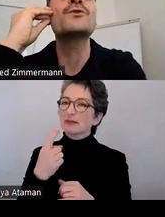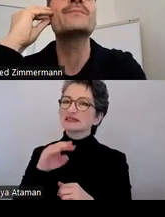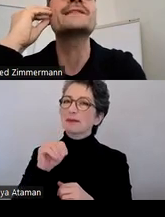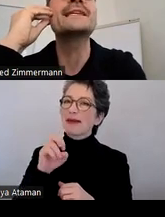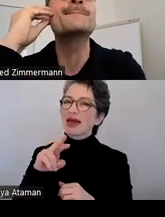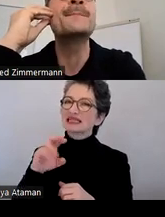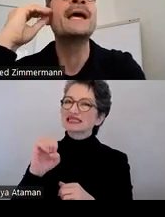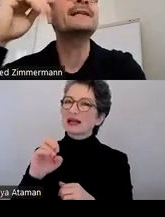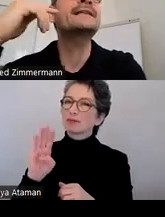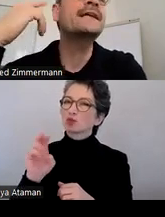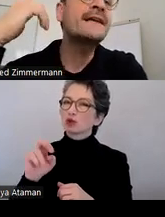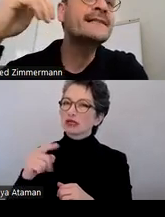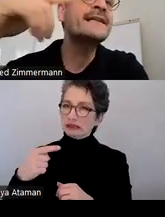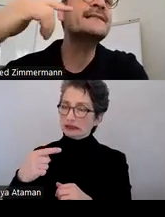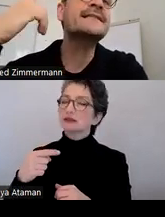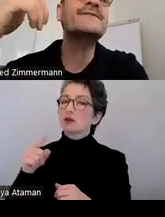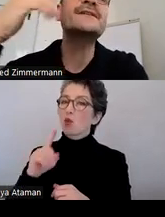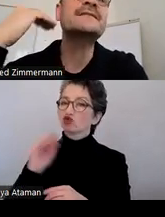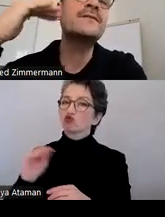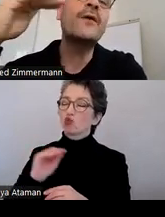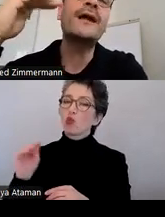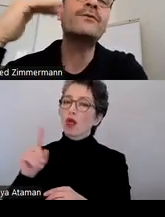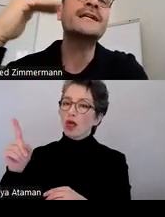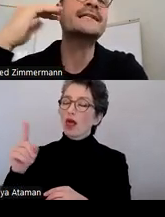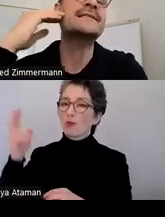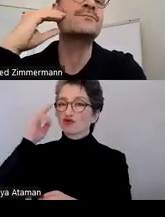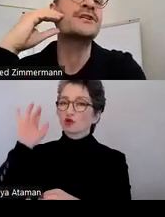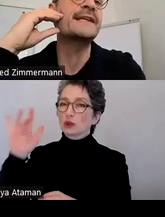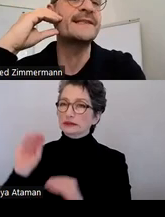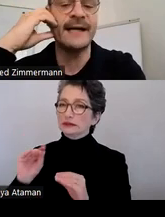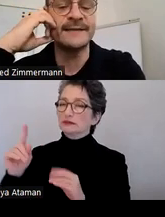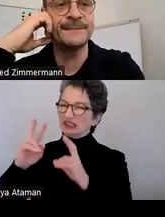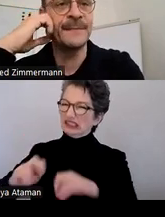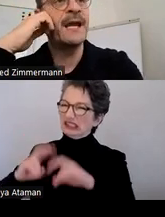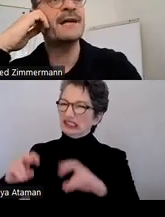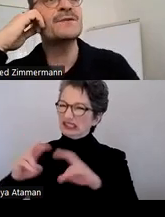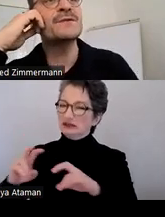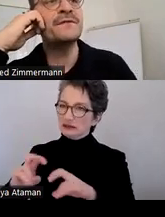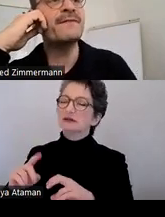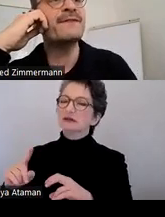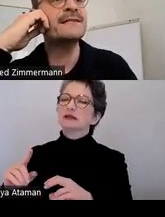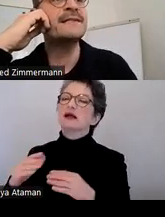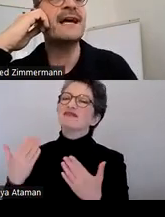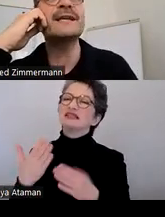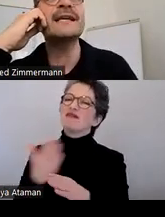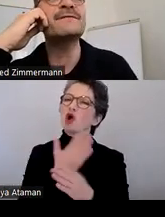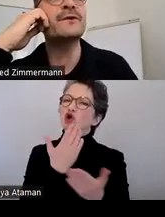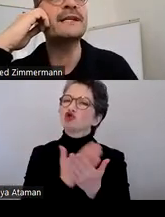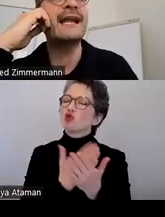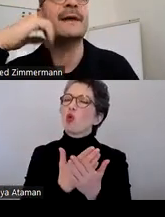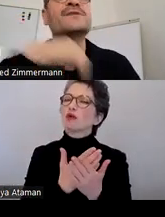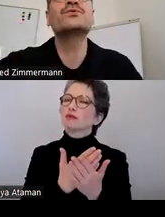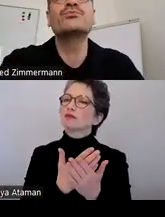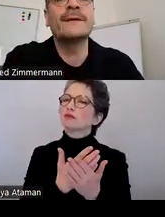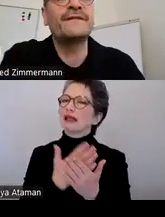Forschung betrieben, die tatsächlich das Wissen nochmal untersetzt und bestätigt hat. Also insofern, wenn Sie sich da belesen